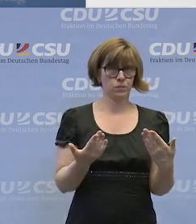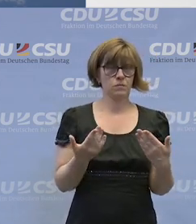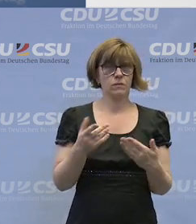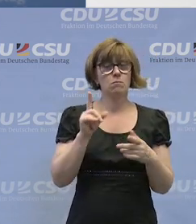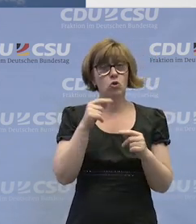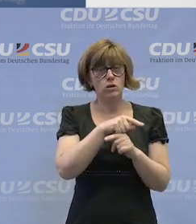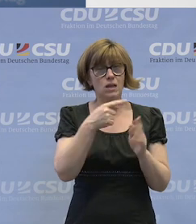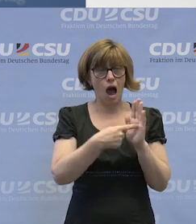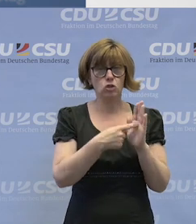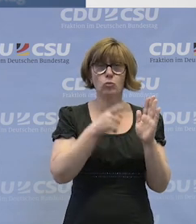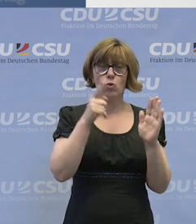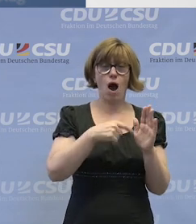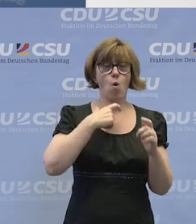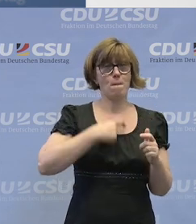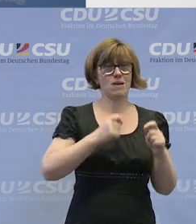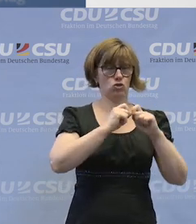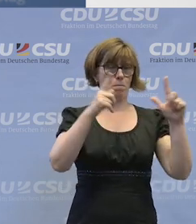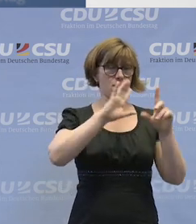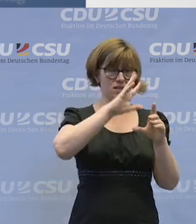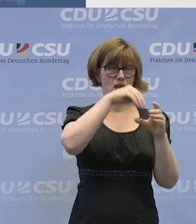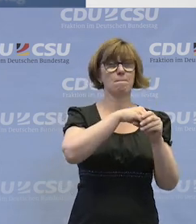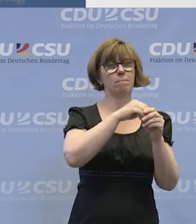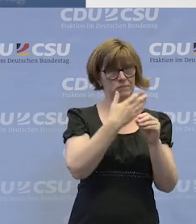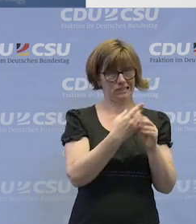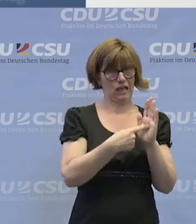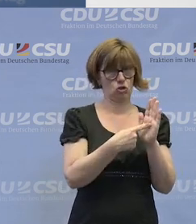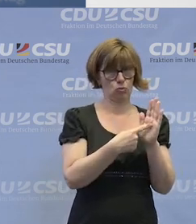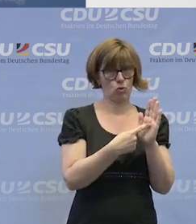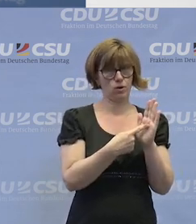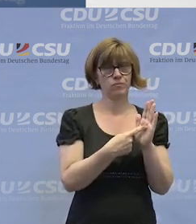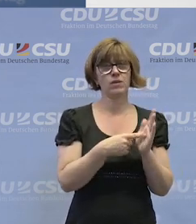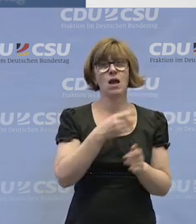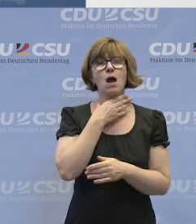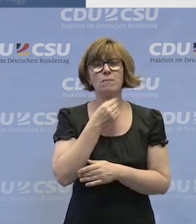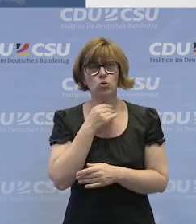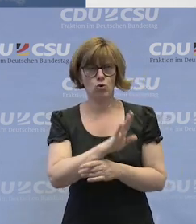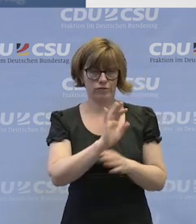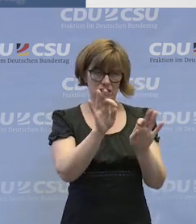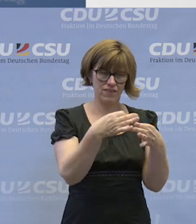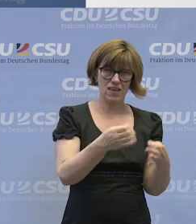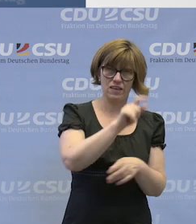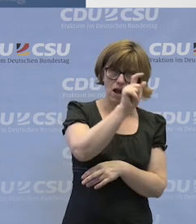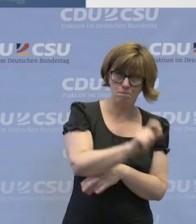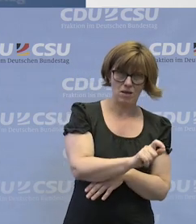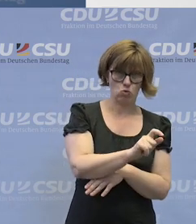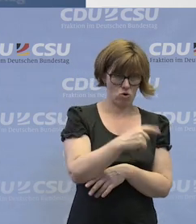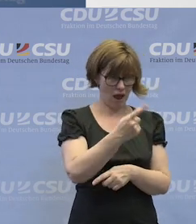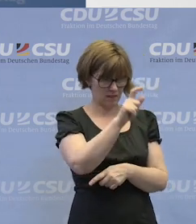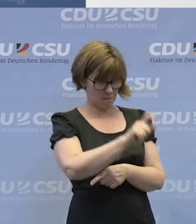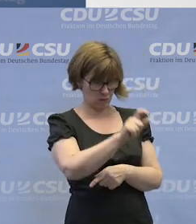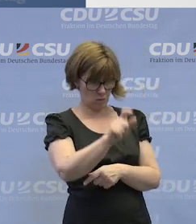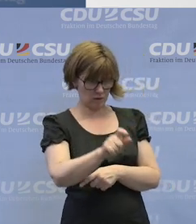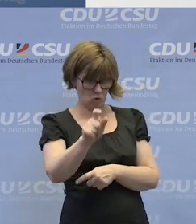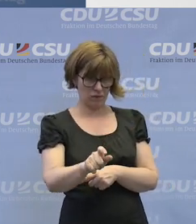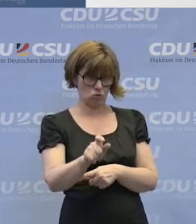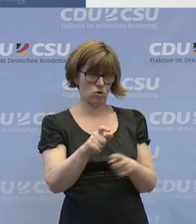auch aus unserem Menschenbild ableitet. Die Bedürfnisse und Fähigkeiten eines jeden Einzelnen